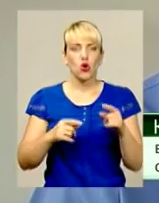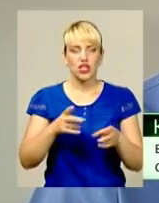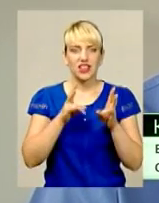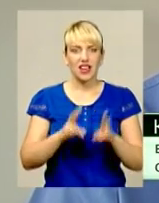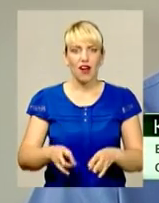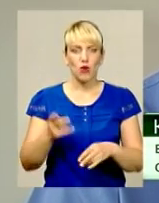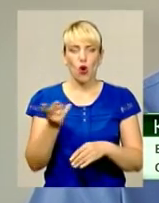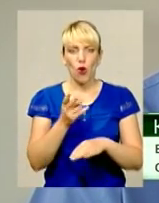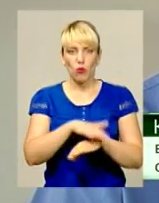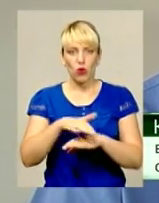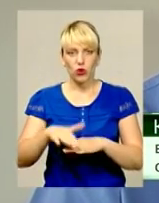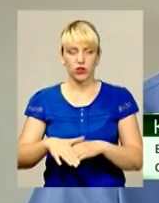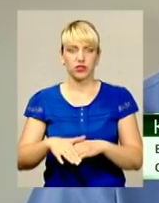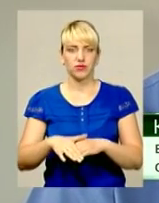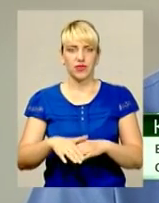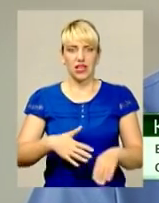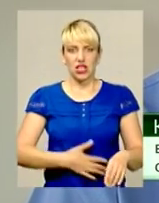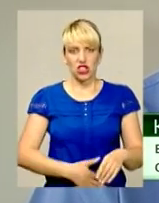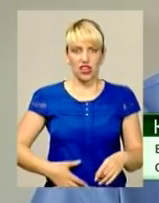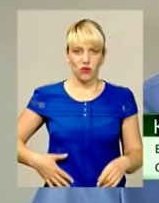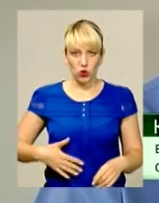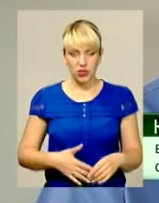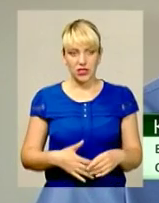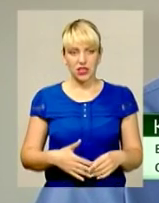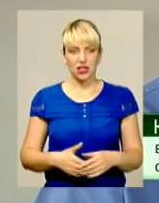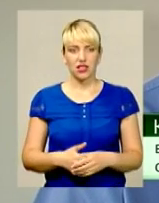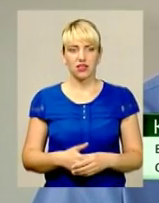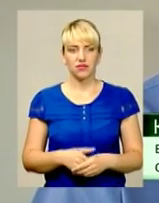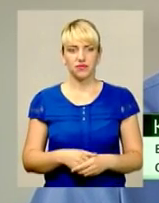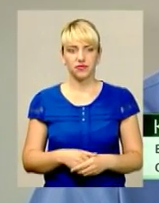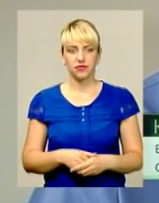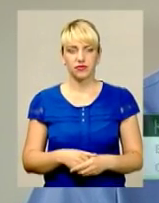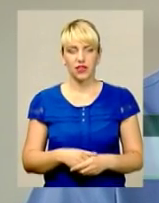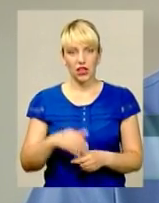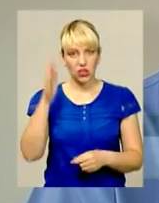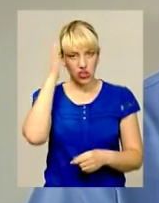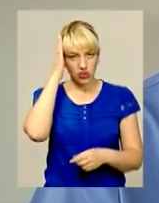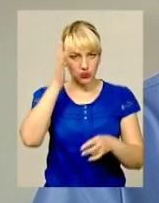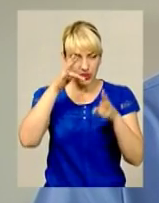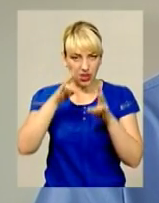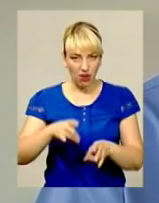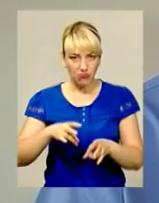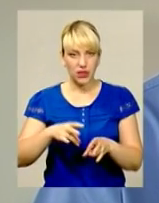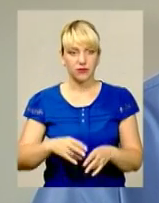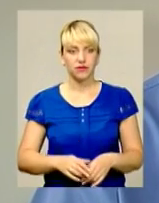нижніх кінцівок, черівної стінки, калитки, черепно-мозкова травма,